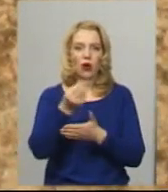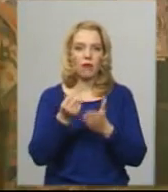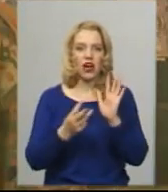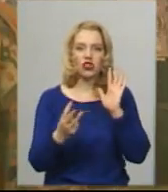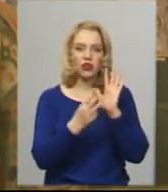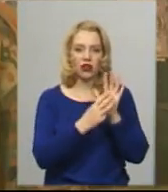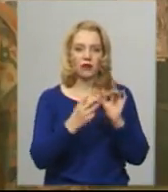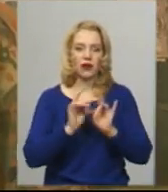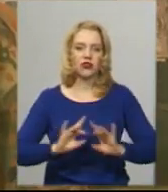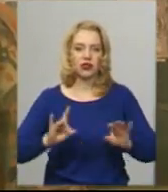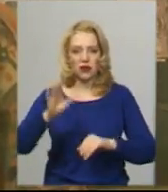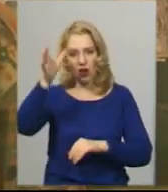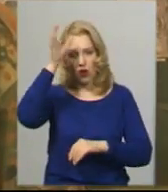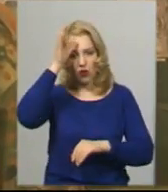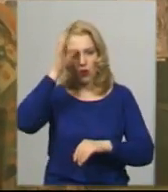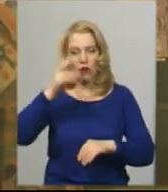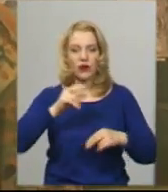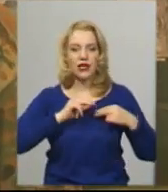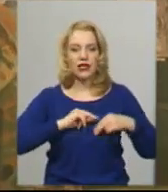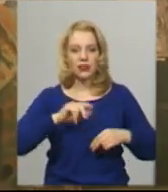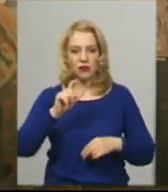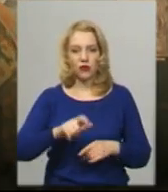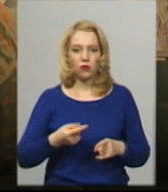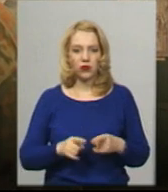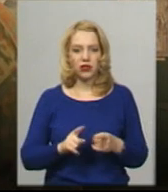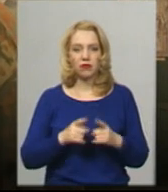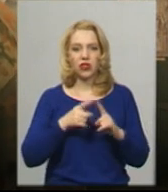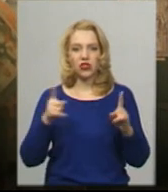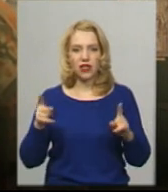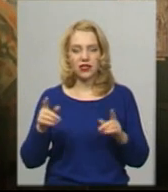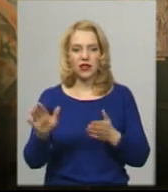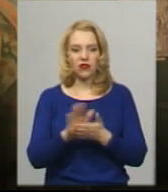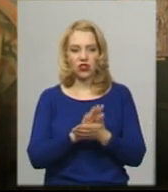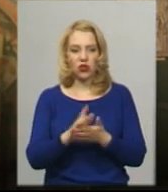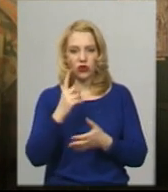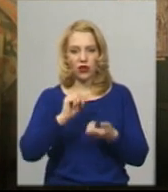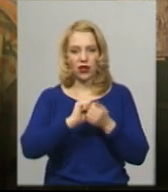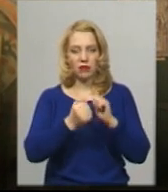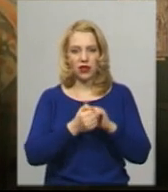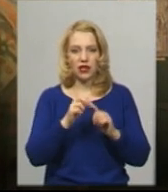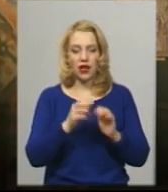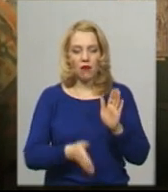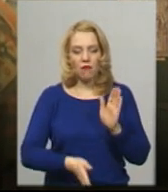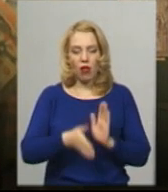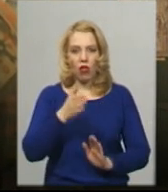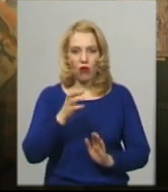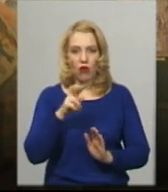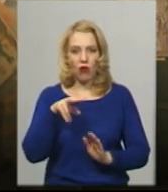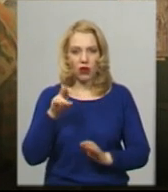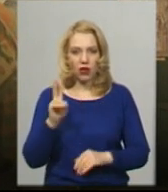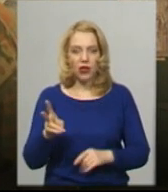співробітник сектору археології Антон Барановський. Під час відчищення одного з кам'яних блоків, знайдених в палаці,